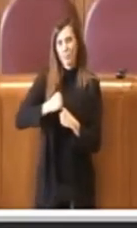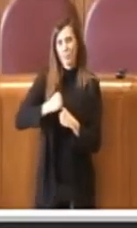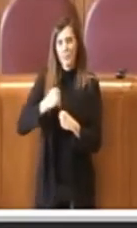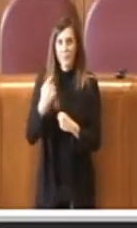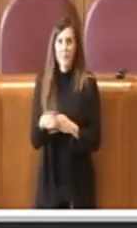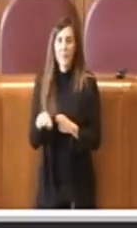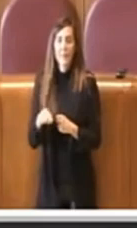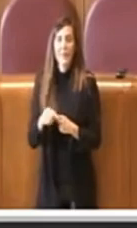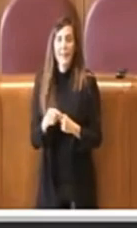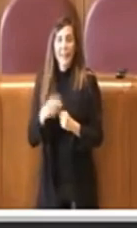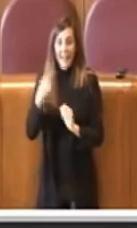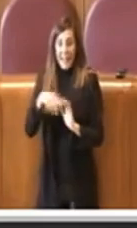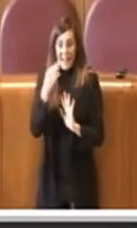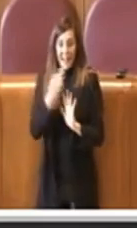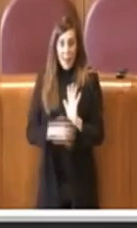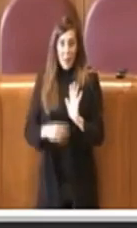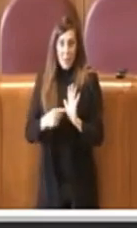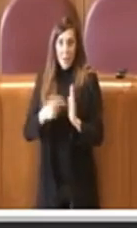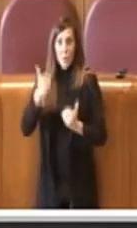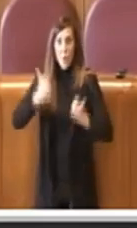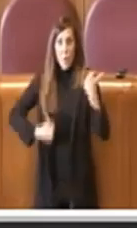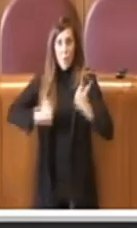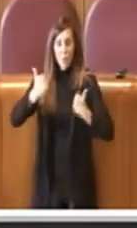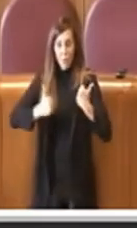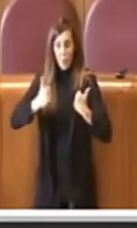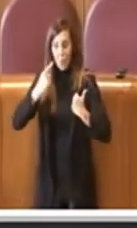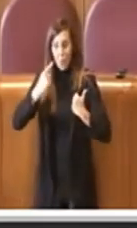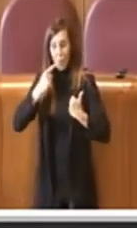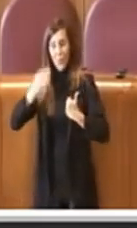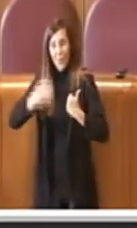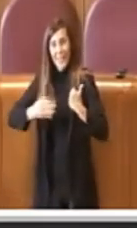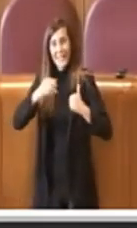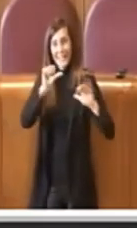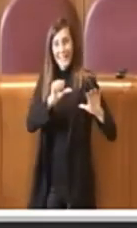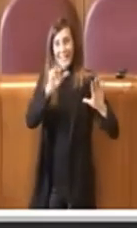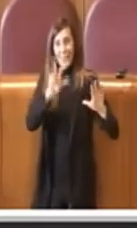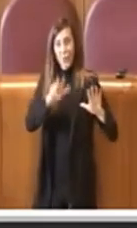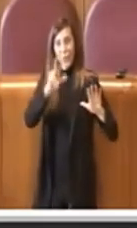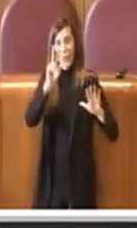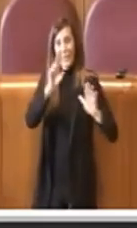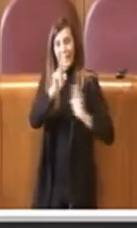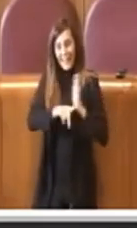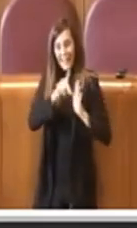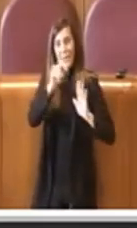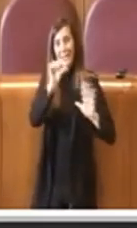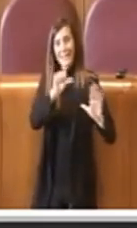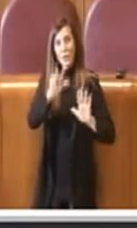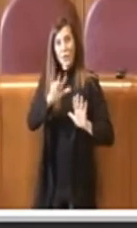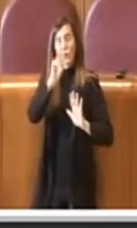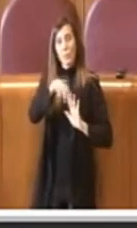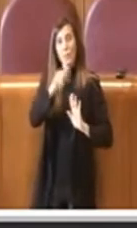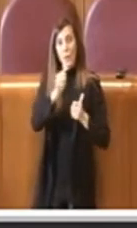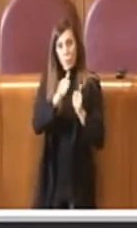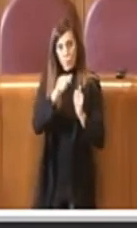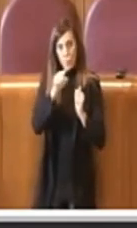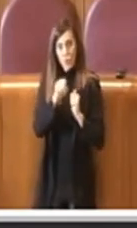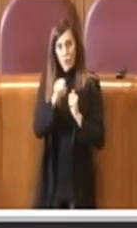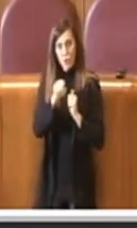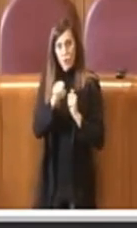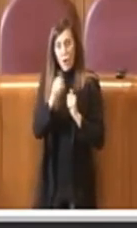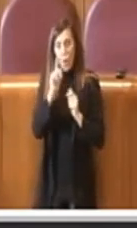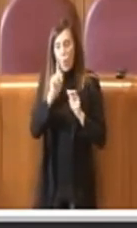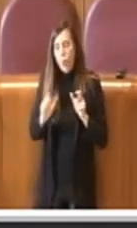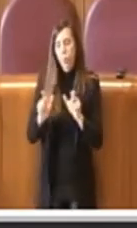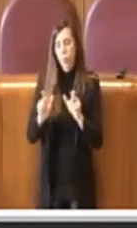regolamento rispetto al regolamento vigente, ripeto, alla delibera 68 2011, si